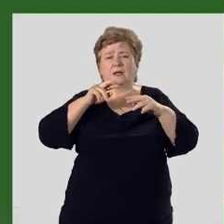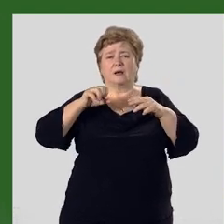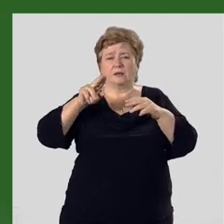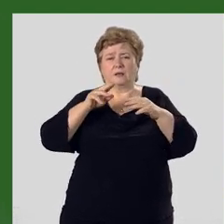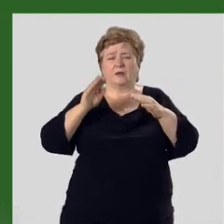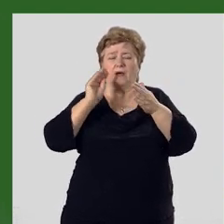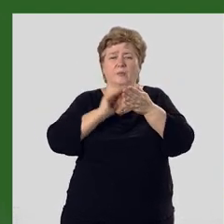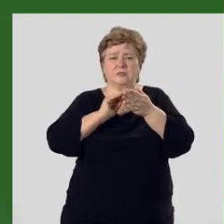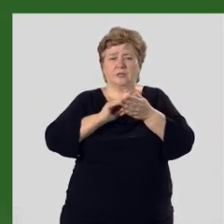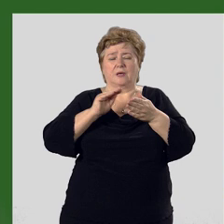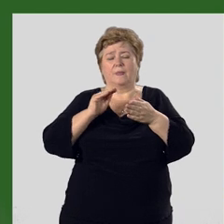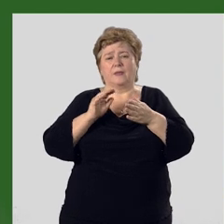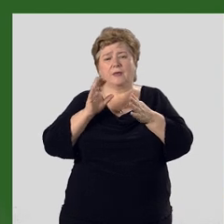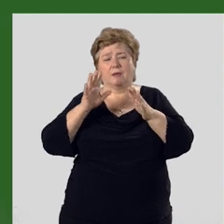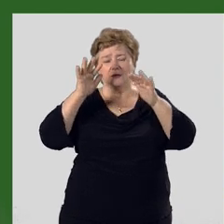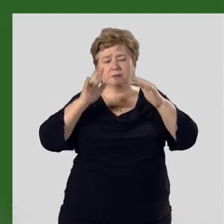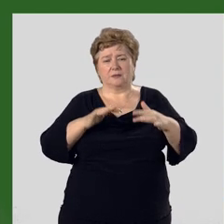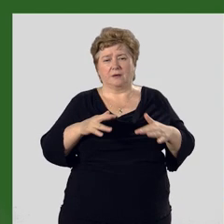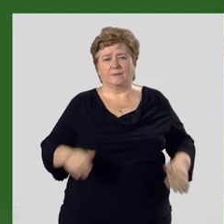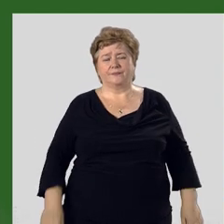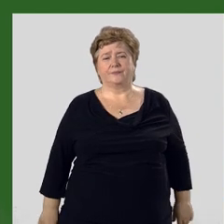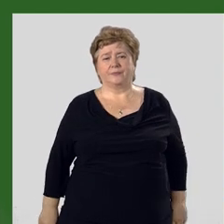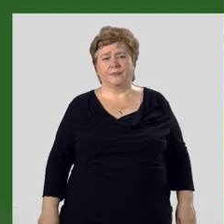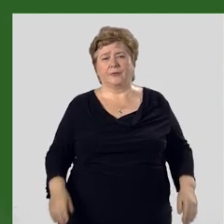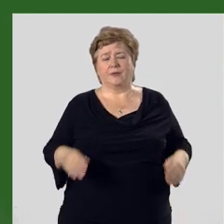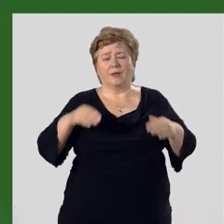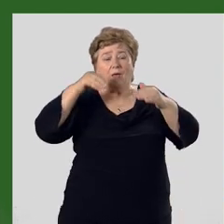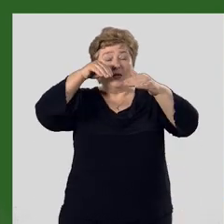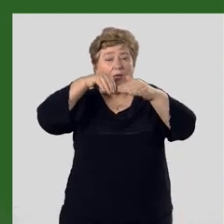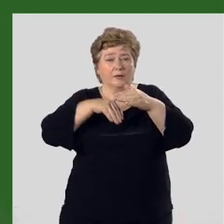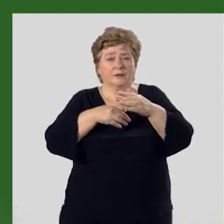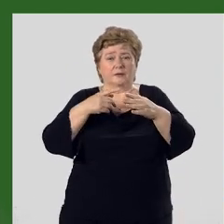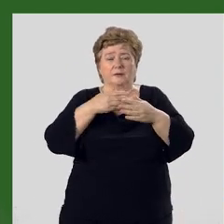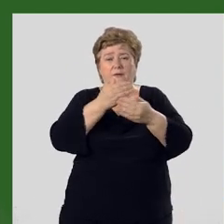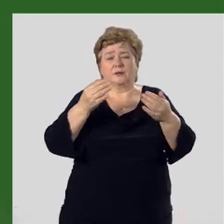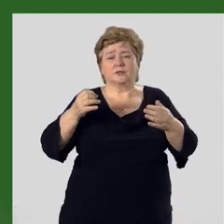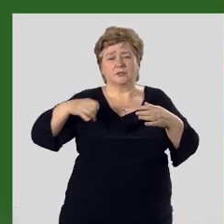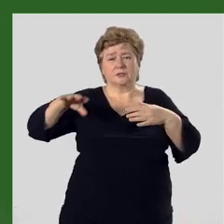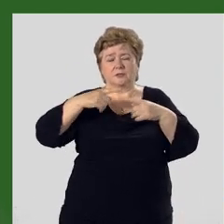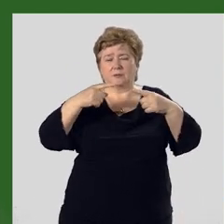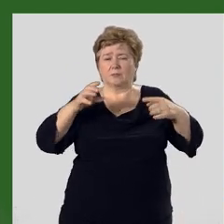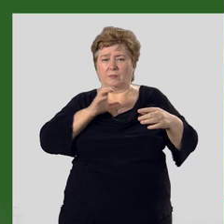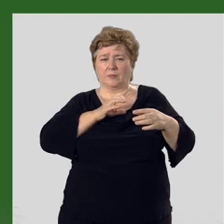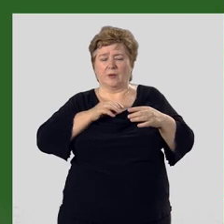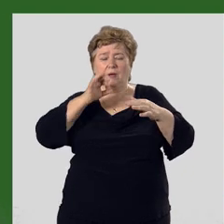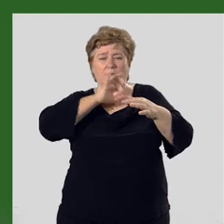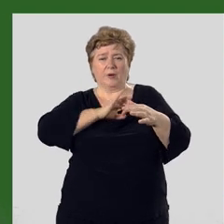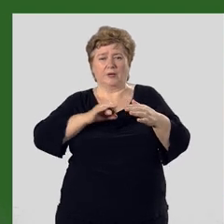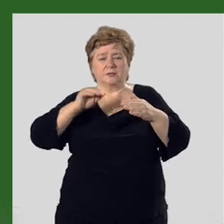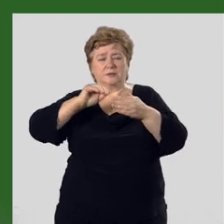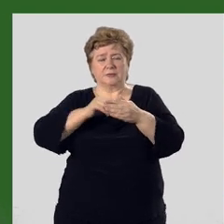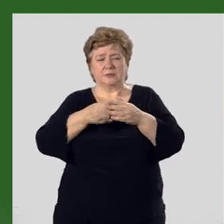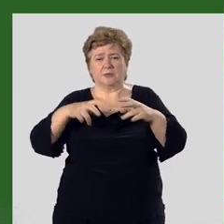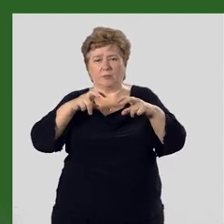и вечные снега. Недра нашей страны богаты различными полезными